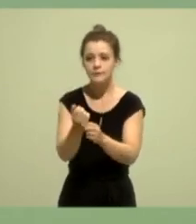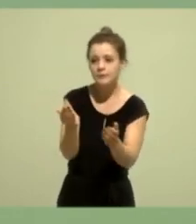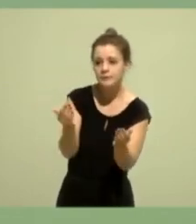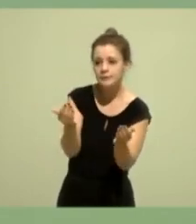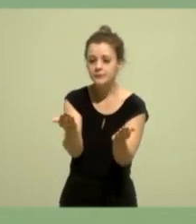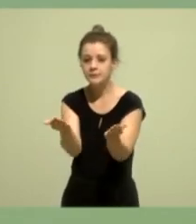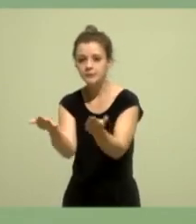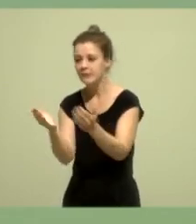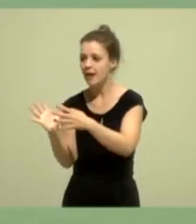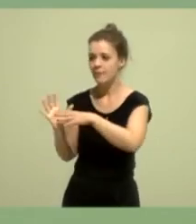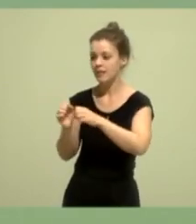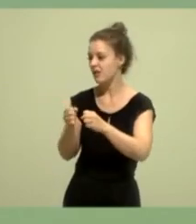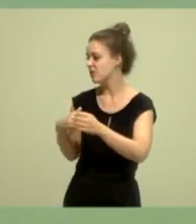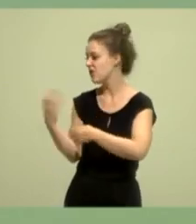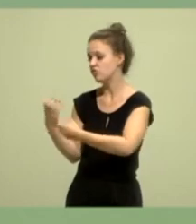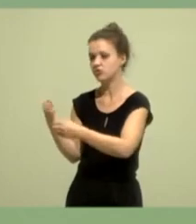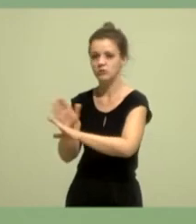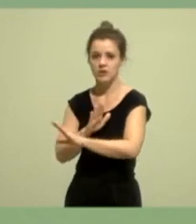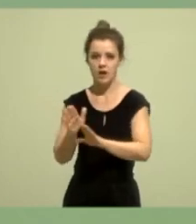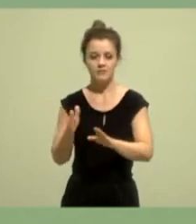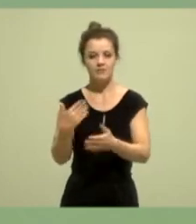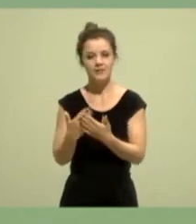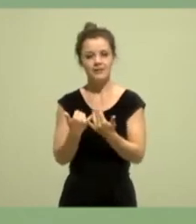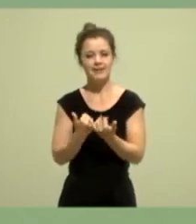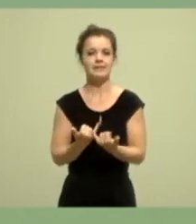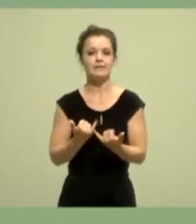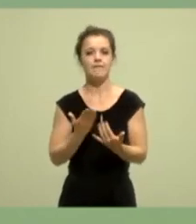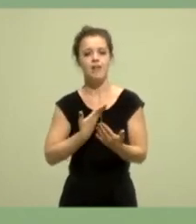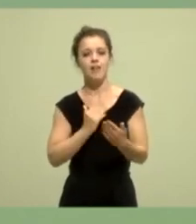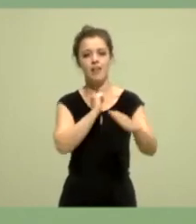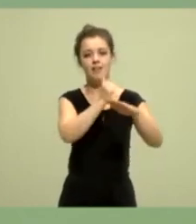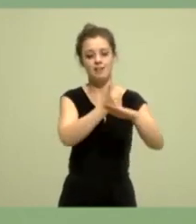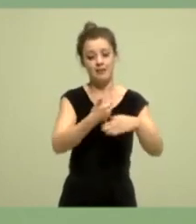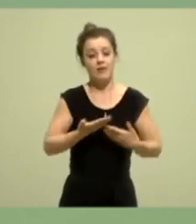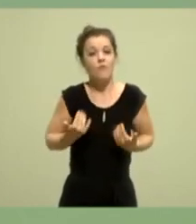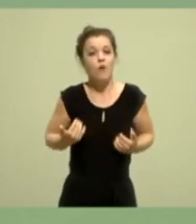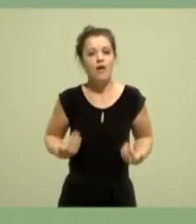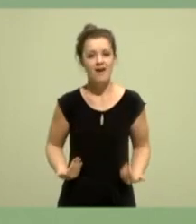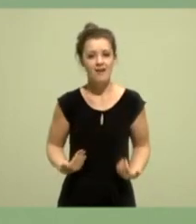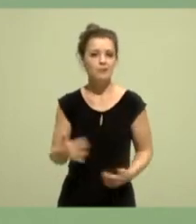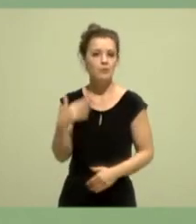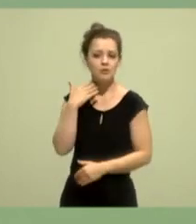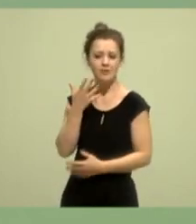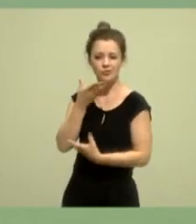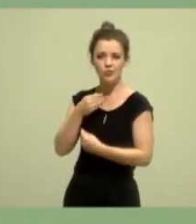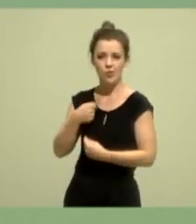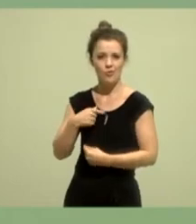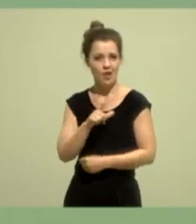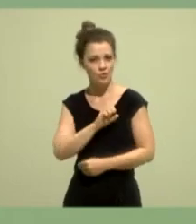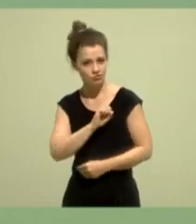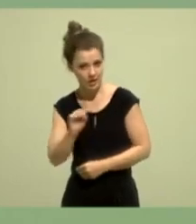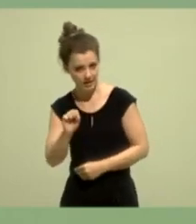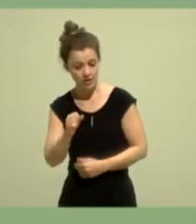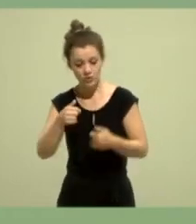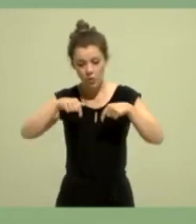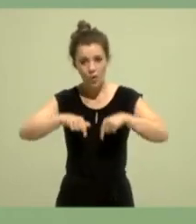Name ist Laura Steger, ich komme aus dem wunderschönen Mönchengladbach. Und ich kandidiere heute, weil ich daran glaube, dass das gute Leben